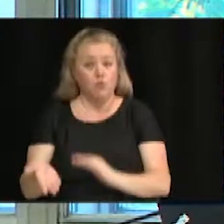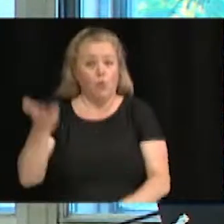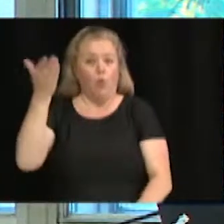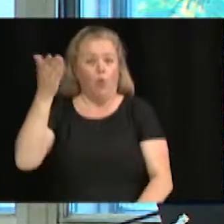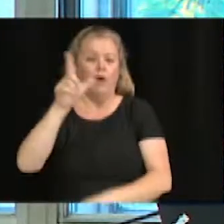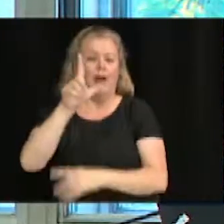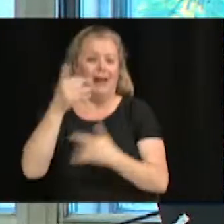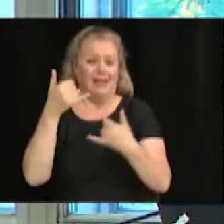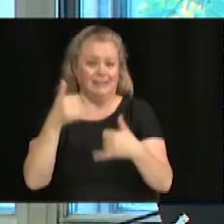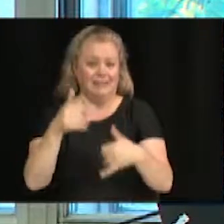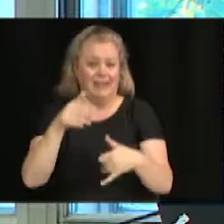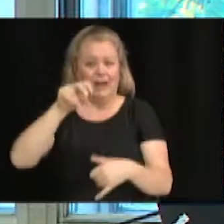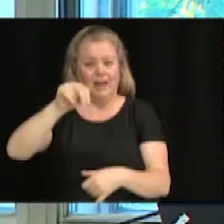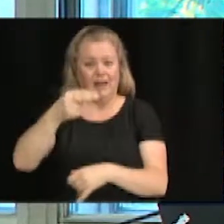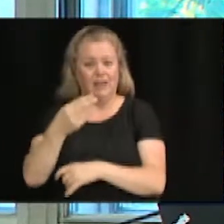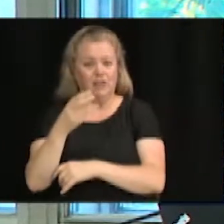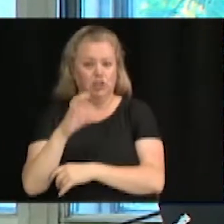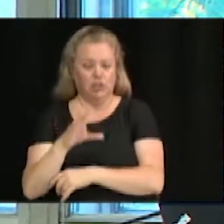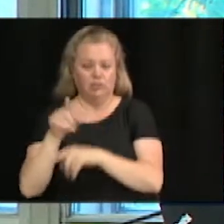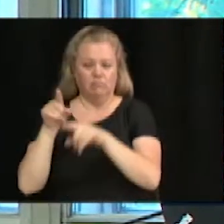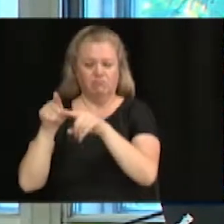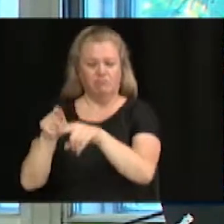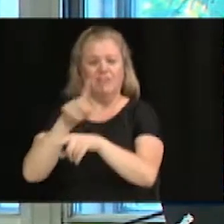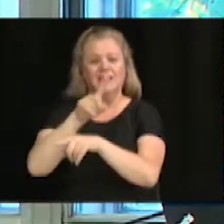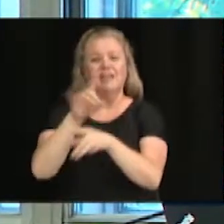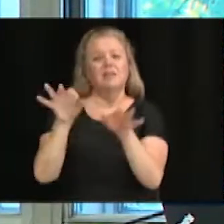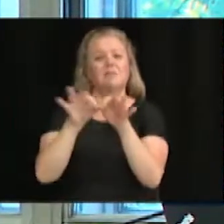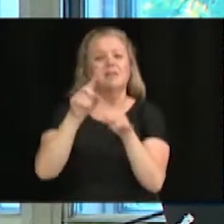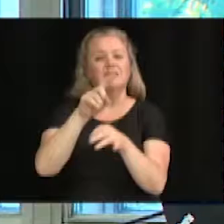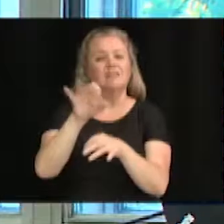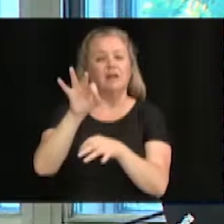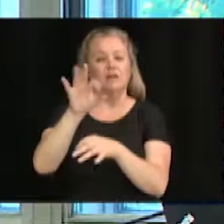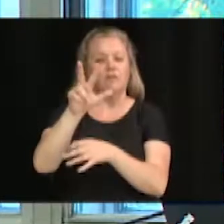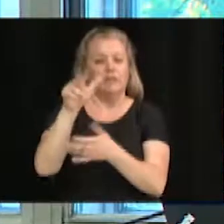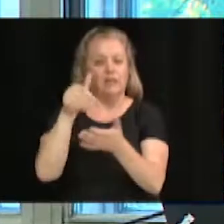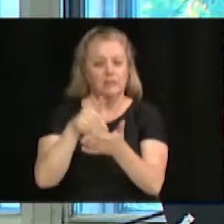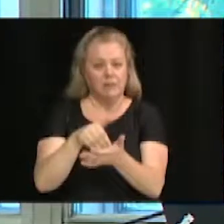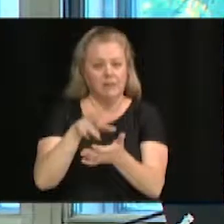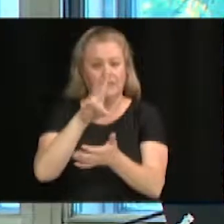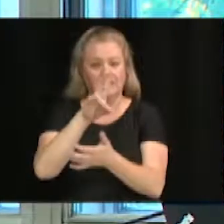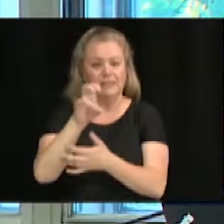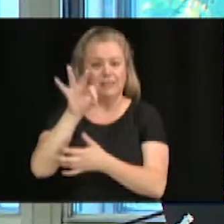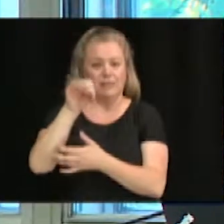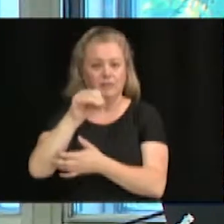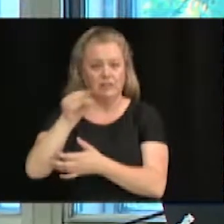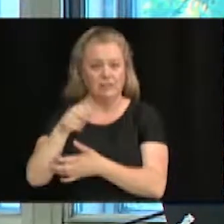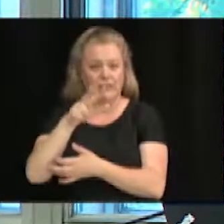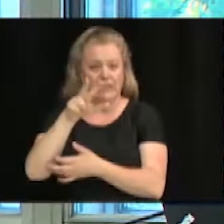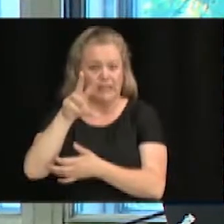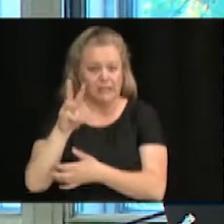NHC, au prix de 193 790 et 36.